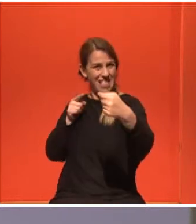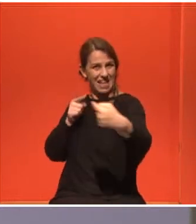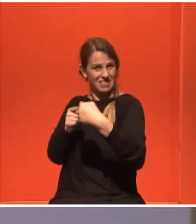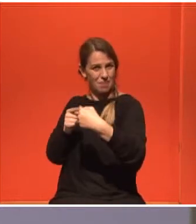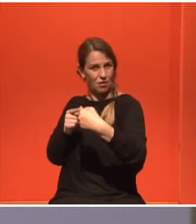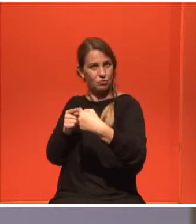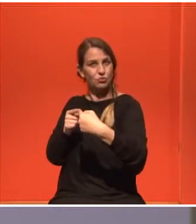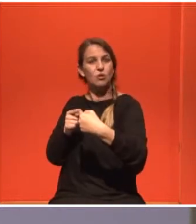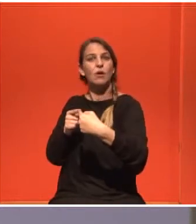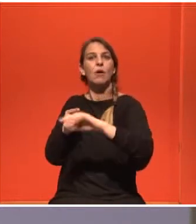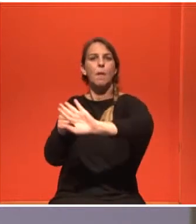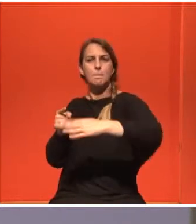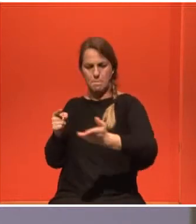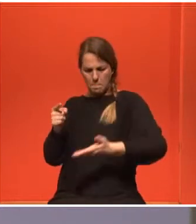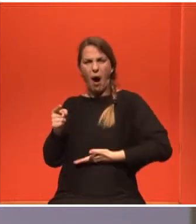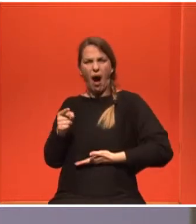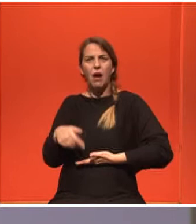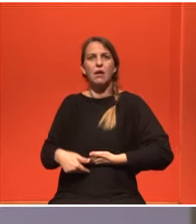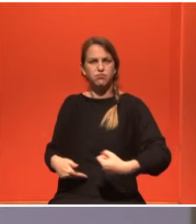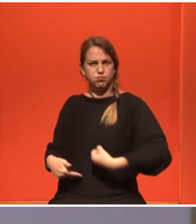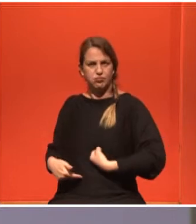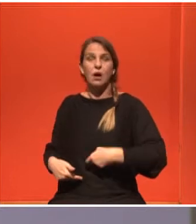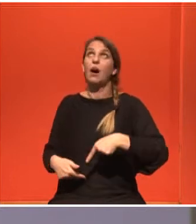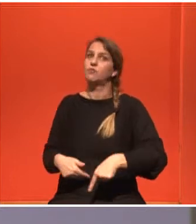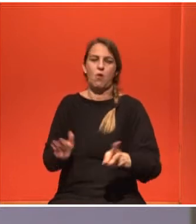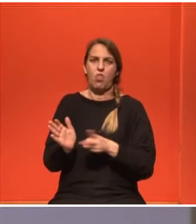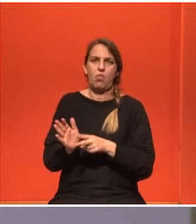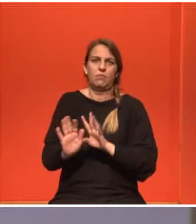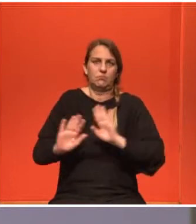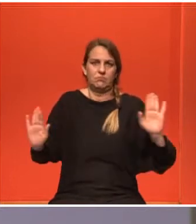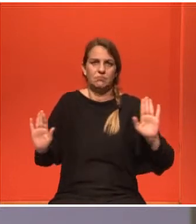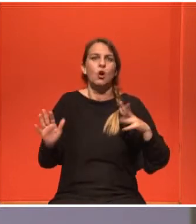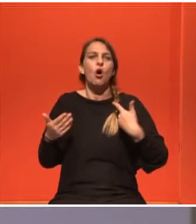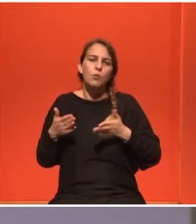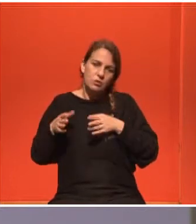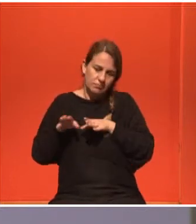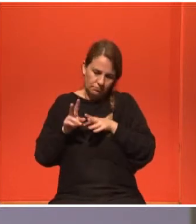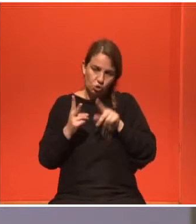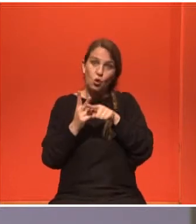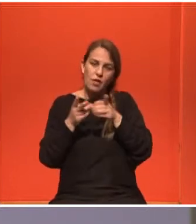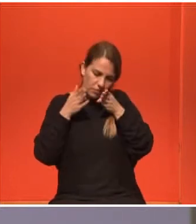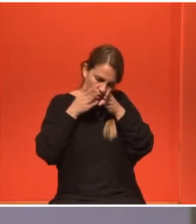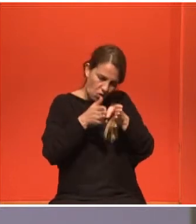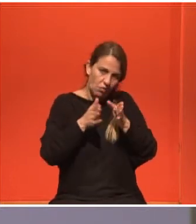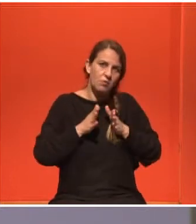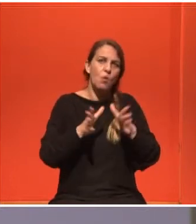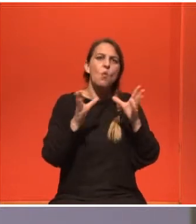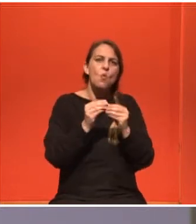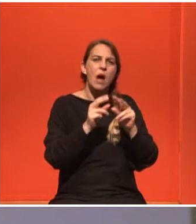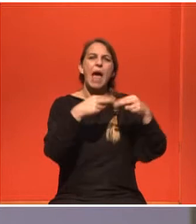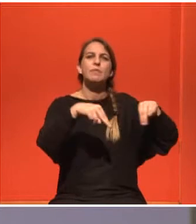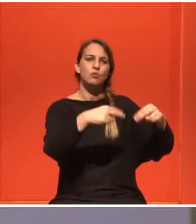χειρουργείο και δεν μπορούσα, δεν έπρεπε. Οπότε συνέχισα τα κάτα τις φόρμες.